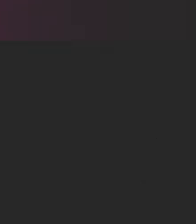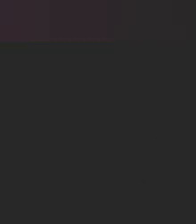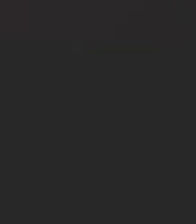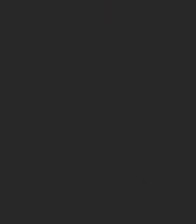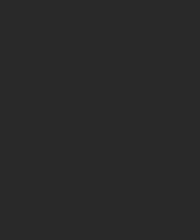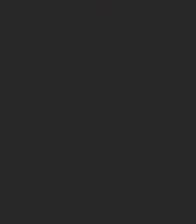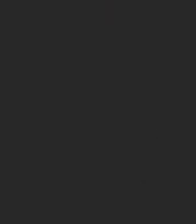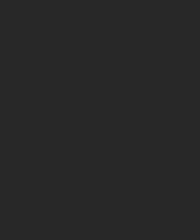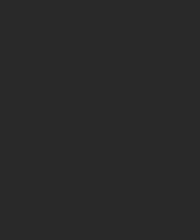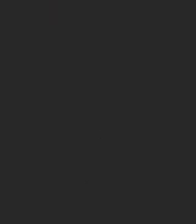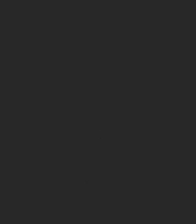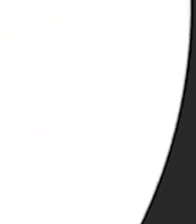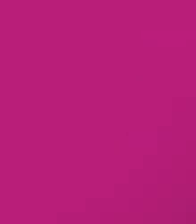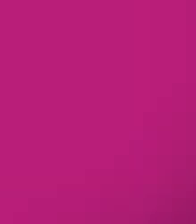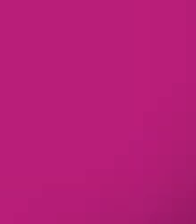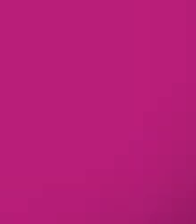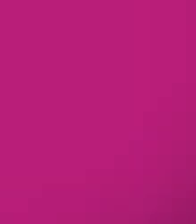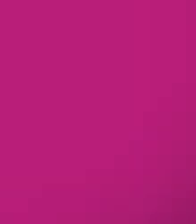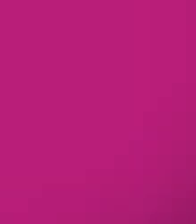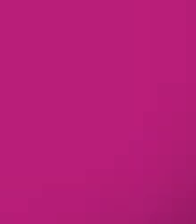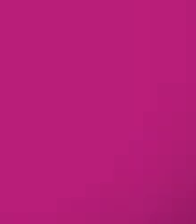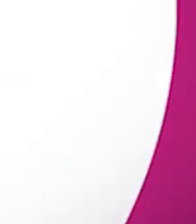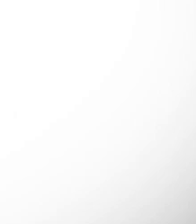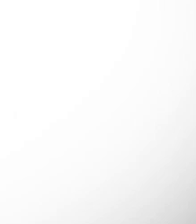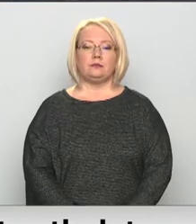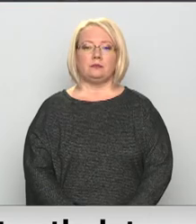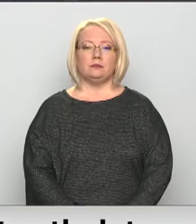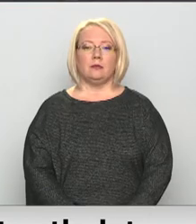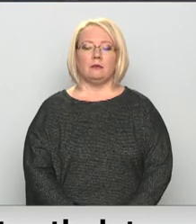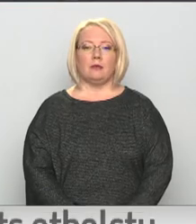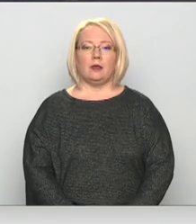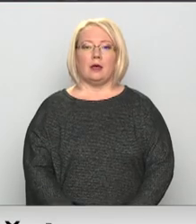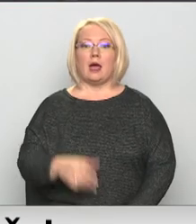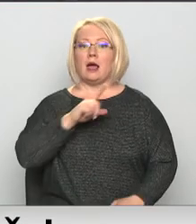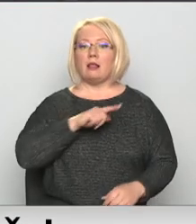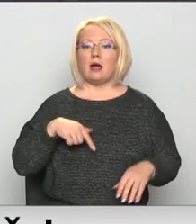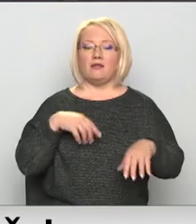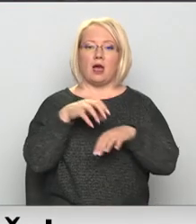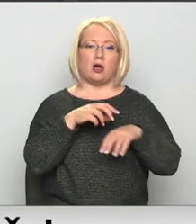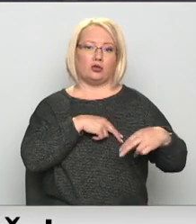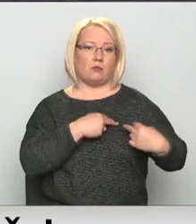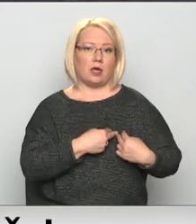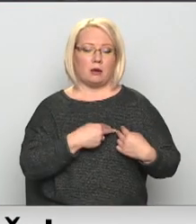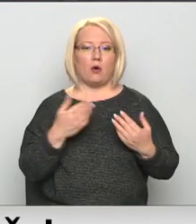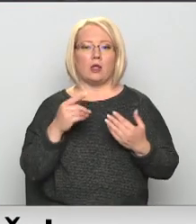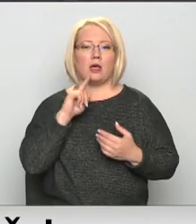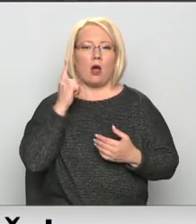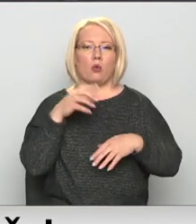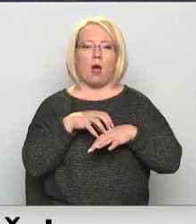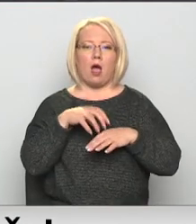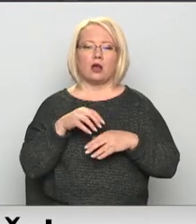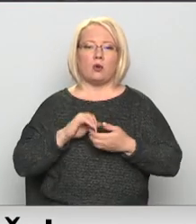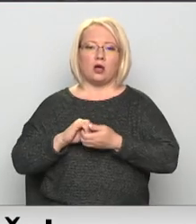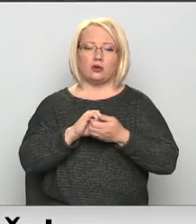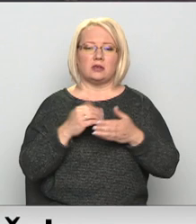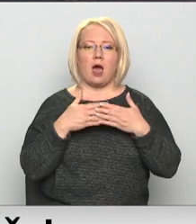Re! Viss ēters ir te! Latvijas ārtu biedrību un jauno ārtu asociācija